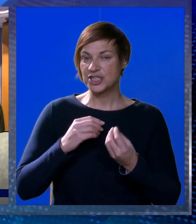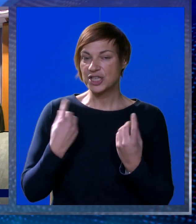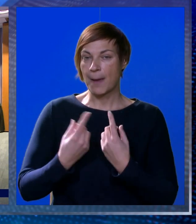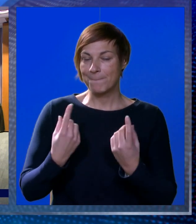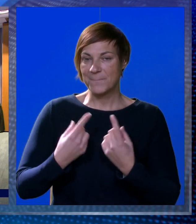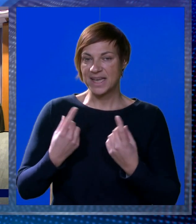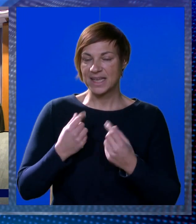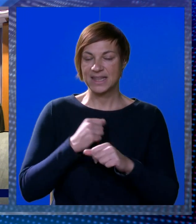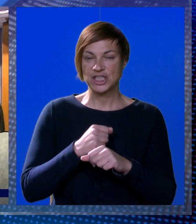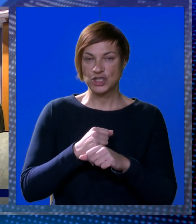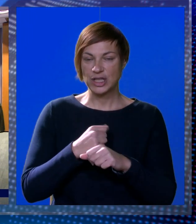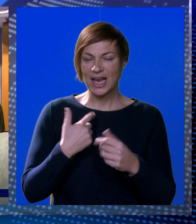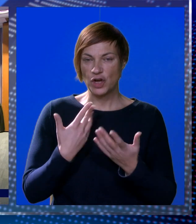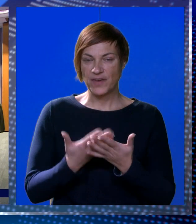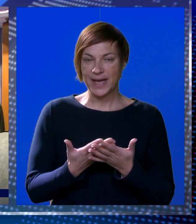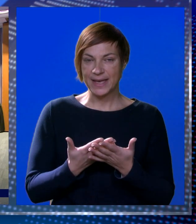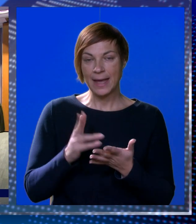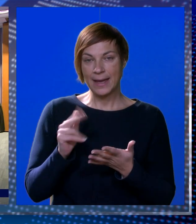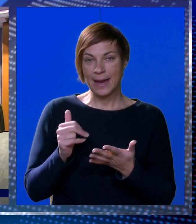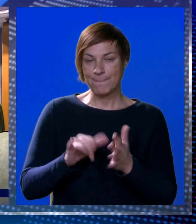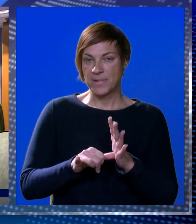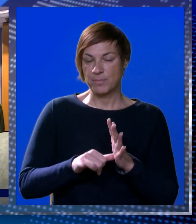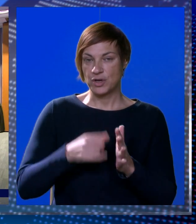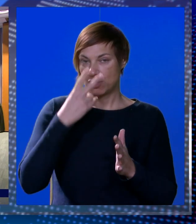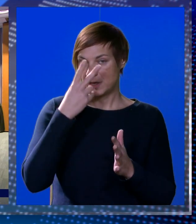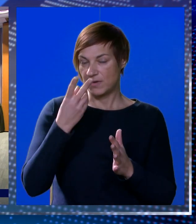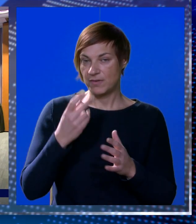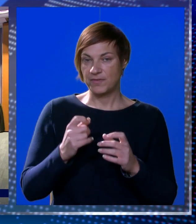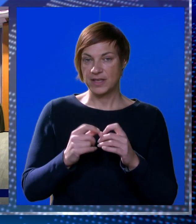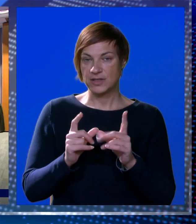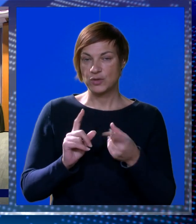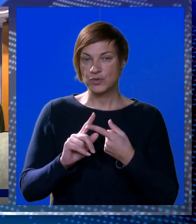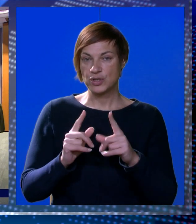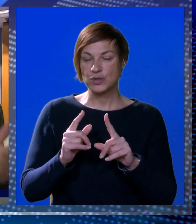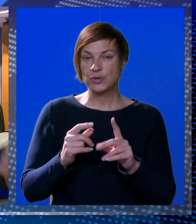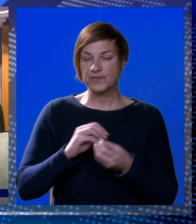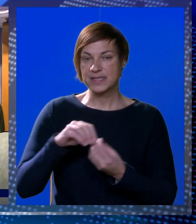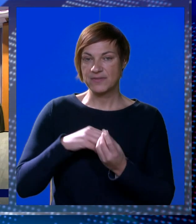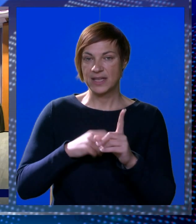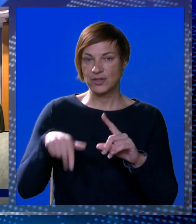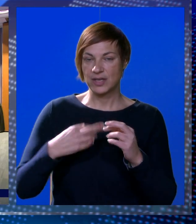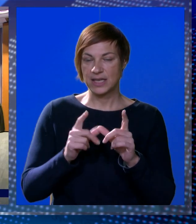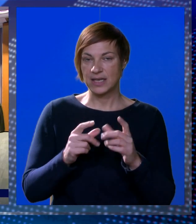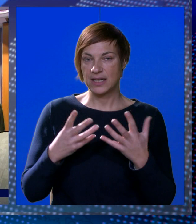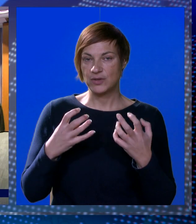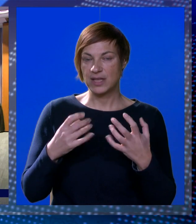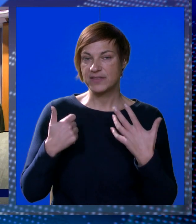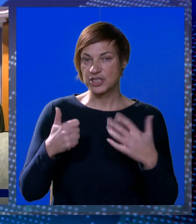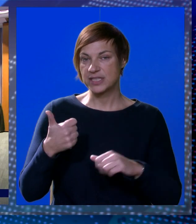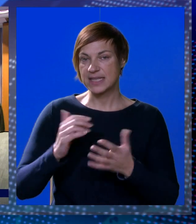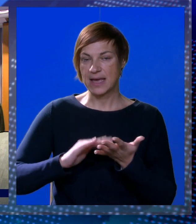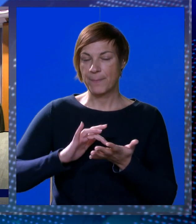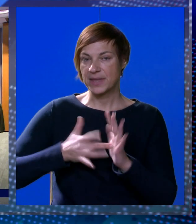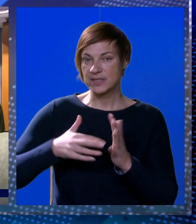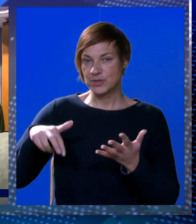djelovanje marketničko. Imamo normalnu vignju surf, imamo svetog iliju 967